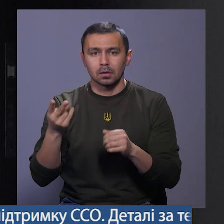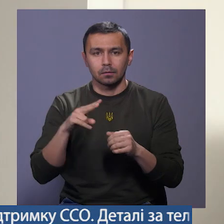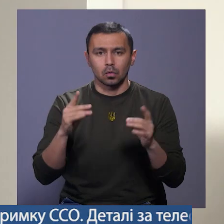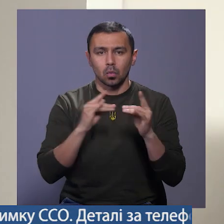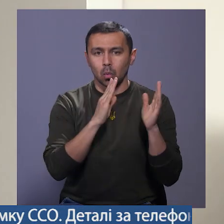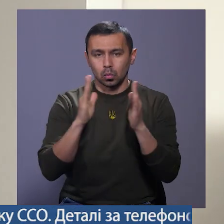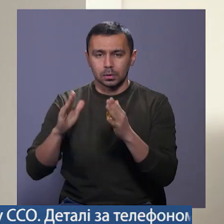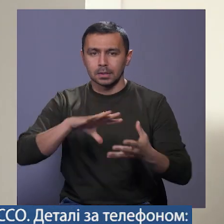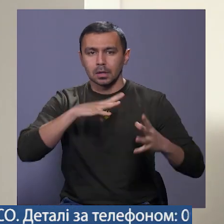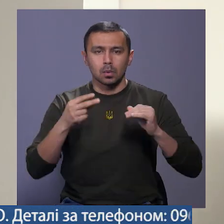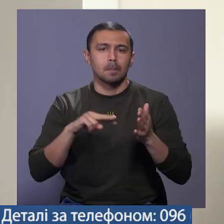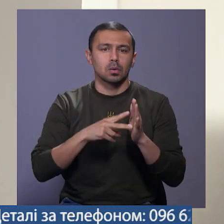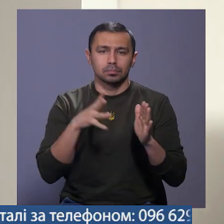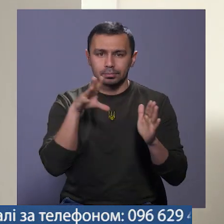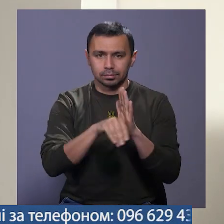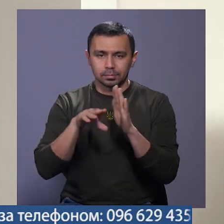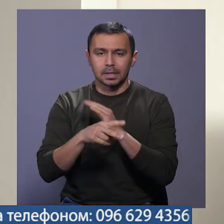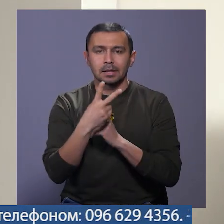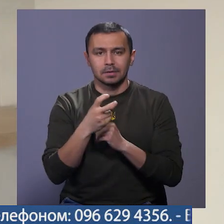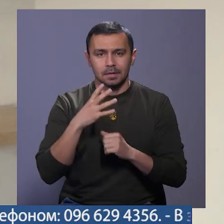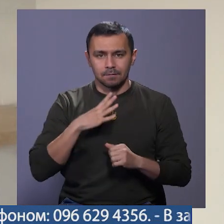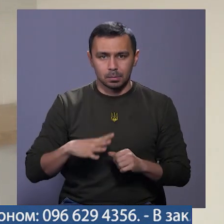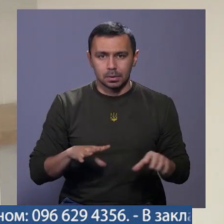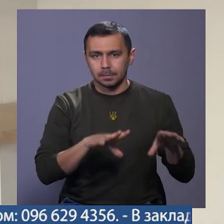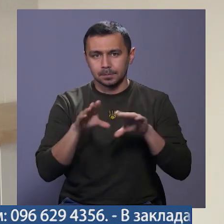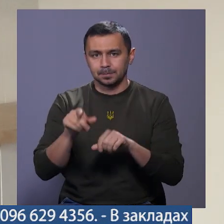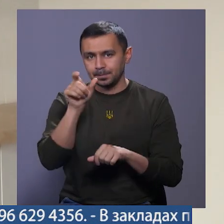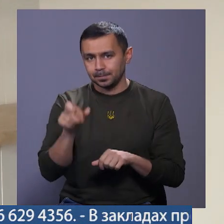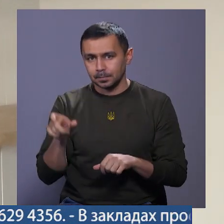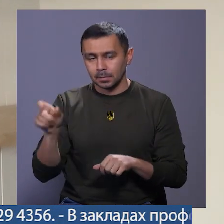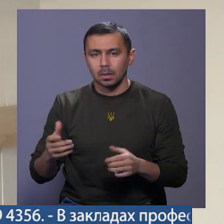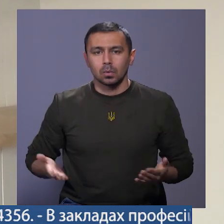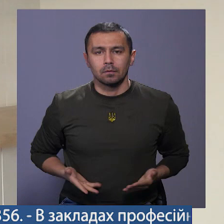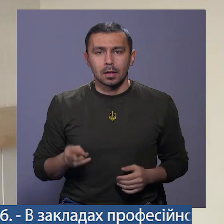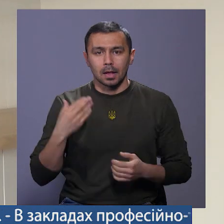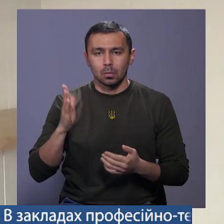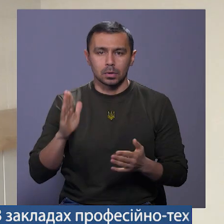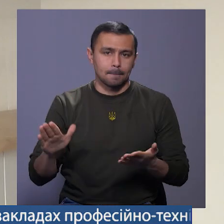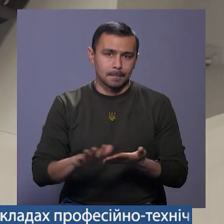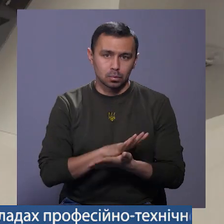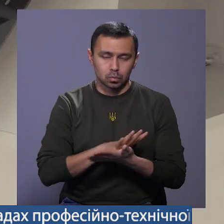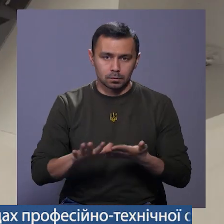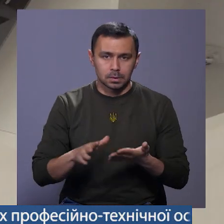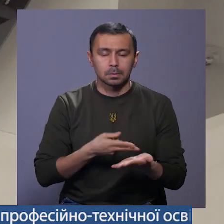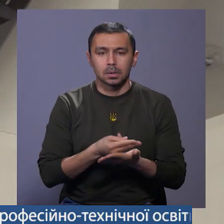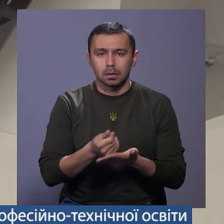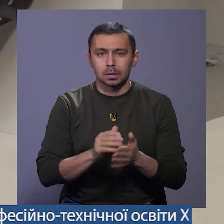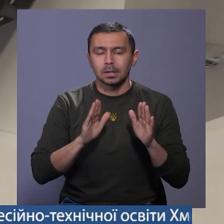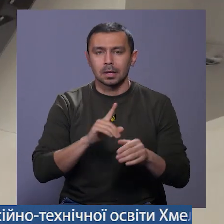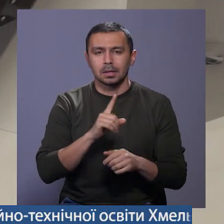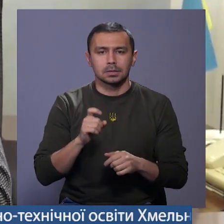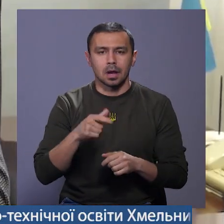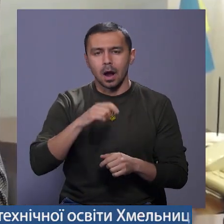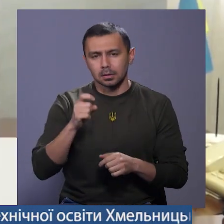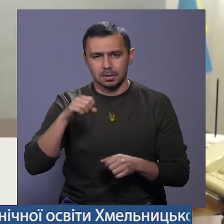гуртожитках загалом планують заселити дві сотні вимушених переселенців. Проживання для них буде безкоштовним. Сплачуватимуть лише за